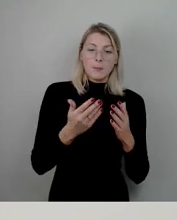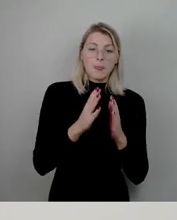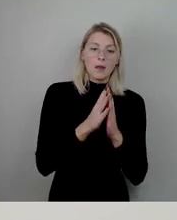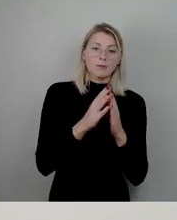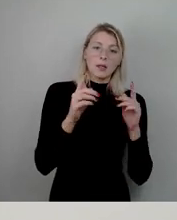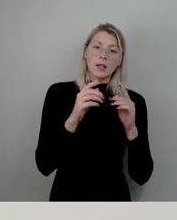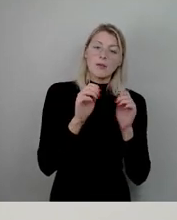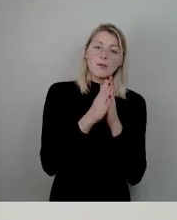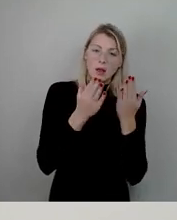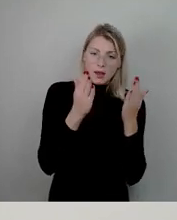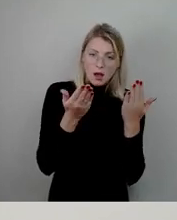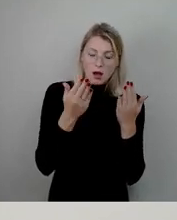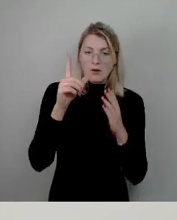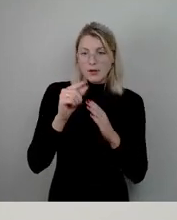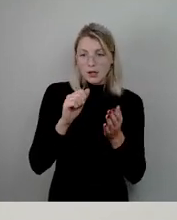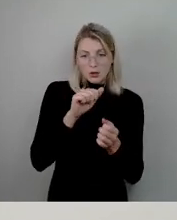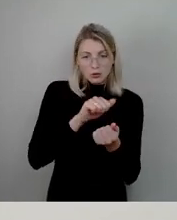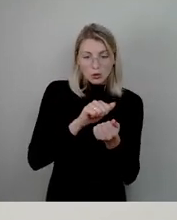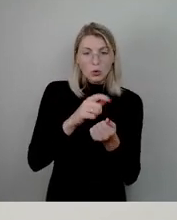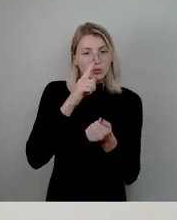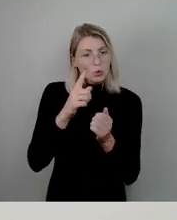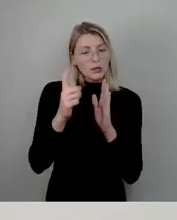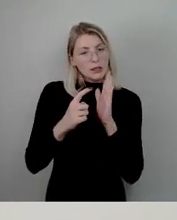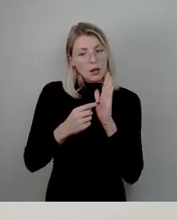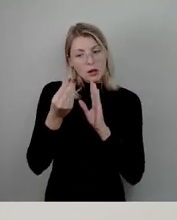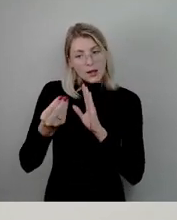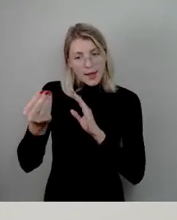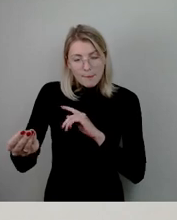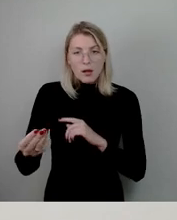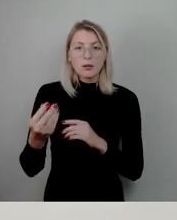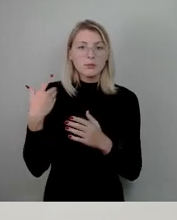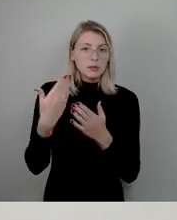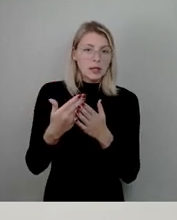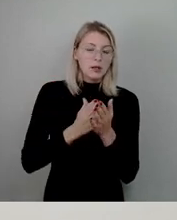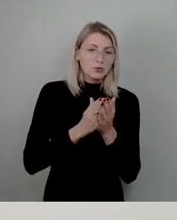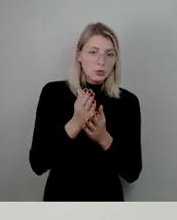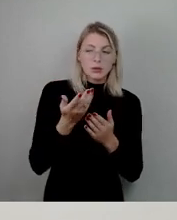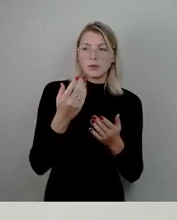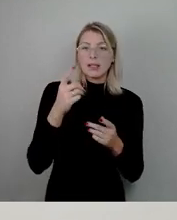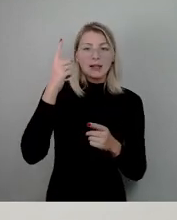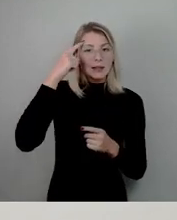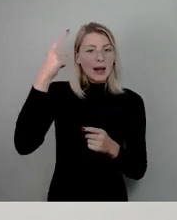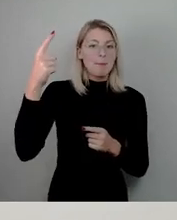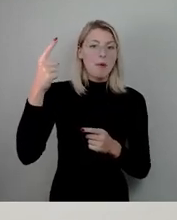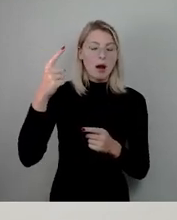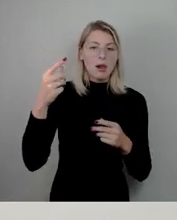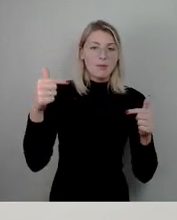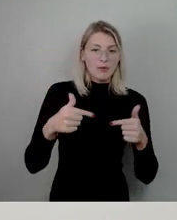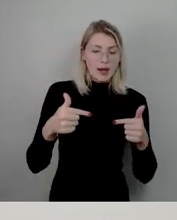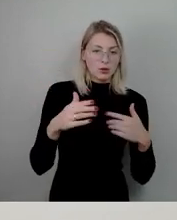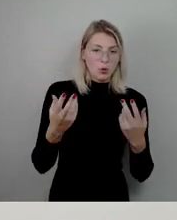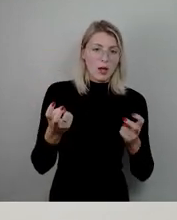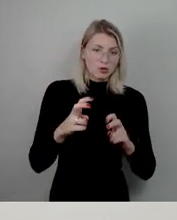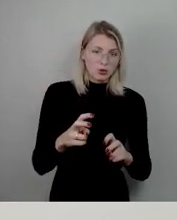digital zur Verfügung gestellt werden, die wir bisher beispielsweise im Bereich der Denkmalpflege hergestellt haben. Das nochmal zur